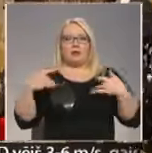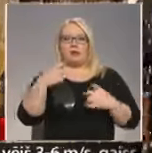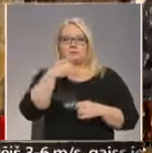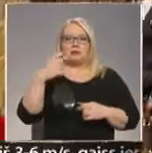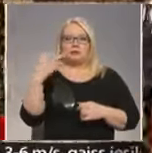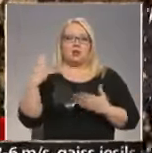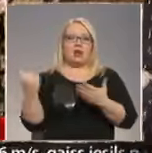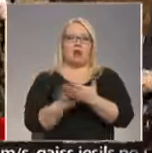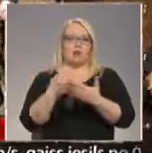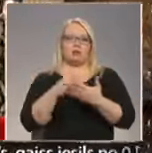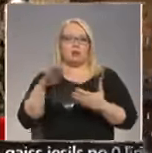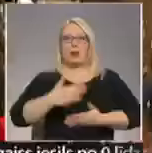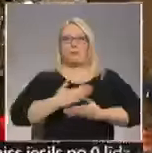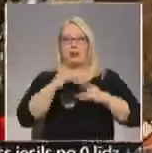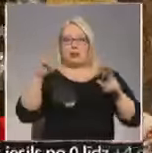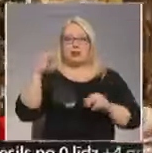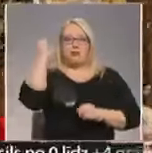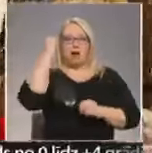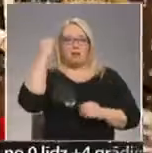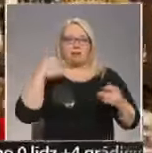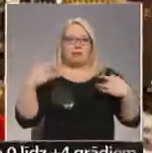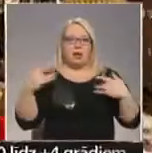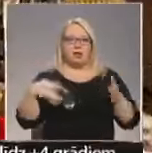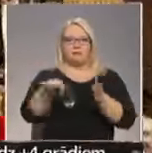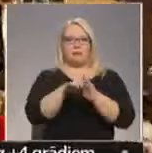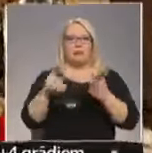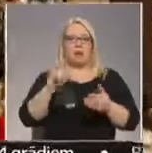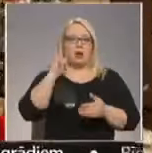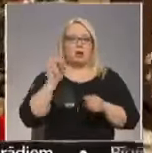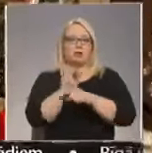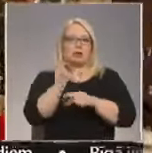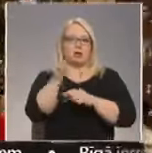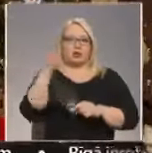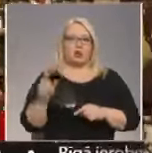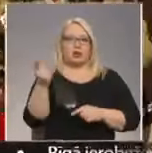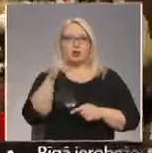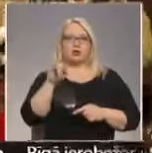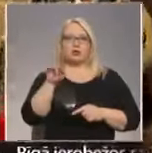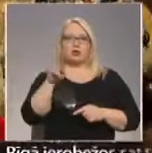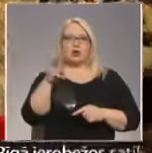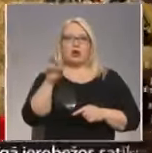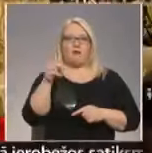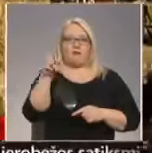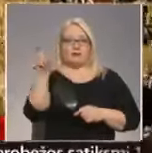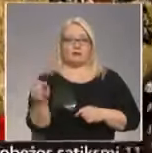lapuses par mīlestību. Valmērs teātrī debetēs arī jaunais režisors Georgijas Surkovs. Santa Baumaņa Mārtiņš palka Vidzemes televīzija.